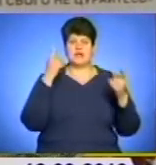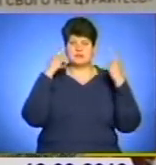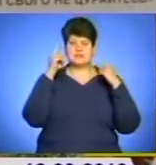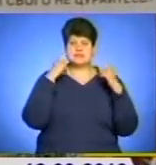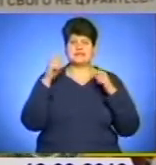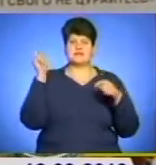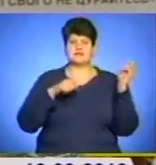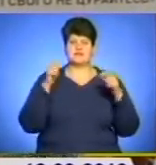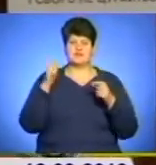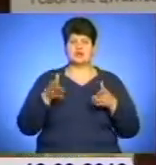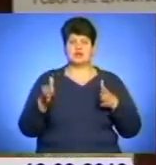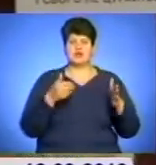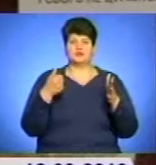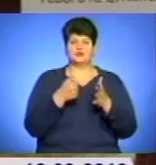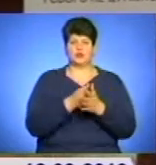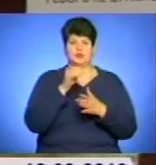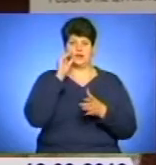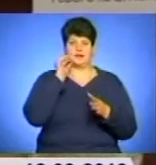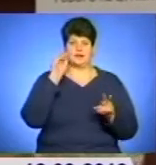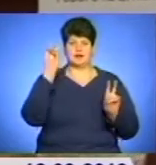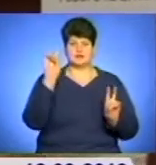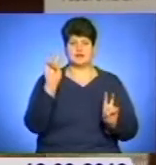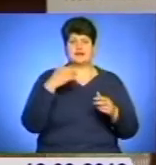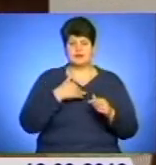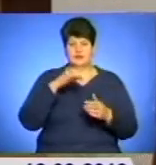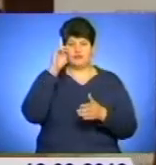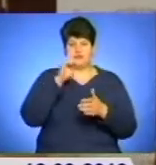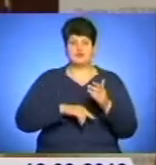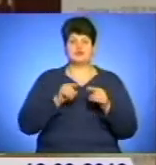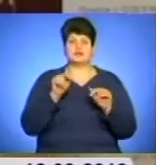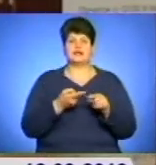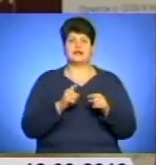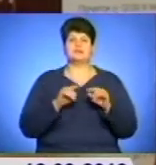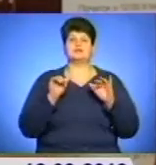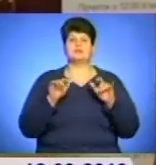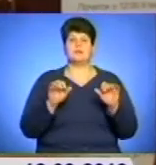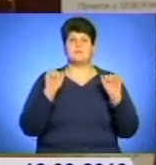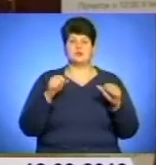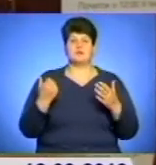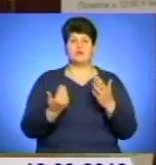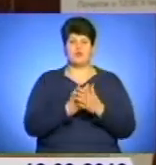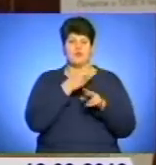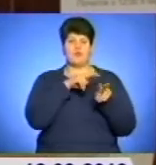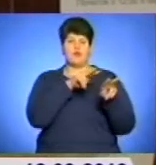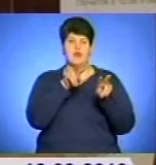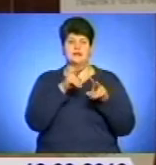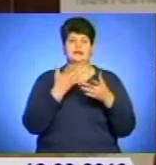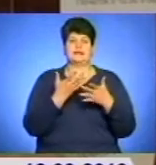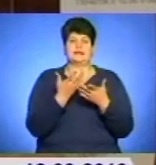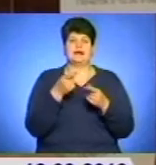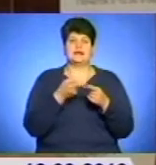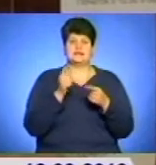фестиваль «Шлях до Тараса». Я впевнена, що саме такими заходами ми можемо по-новому поглянути на спадщину